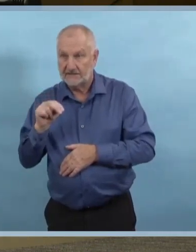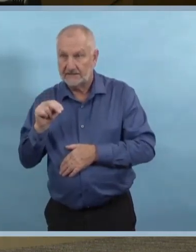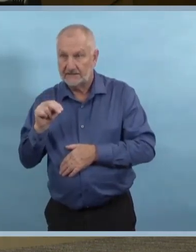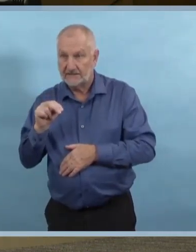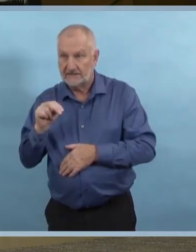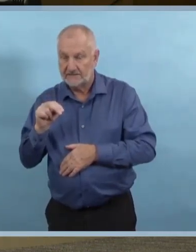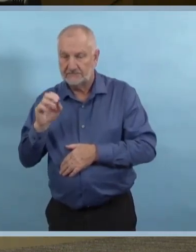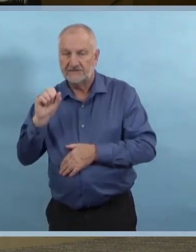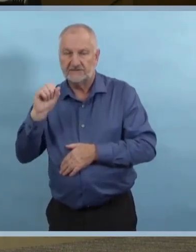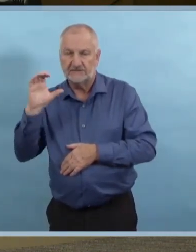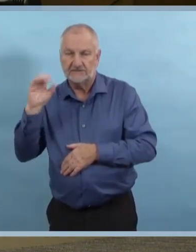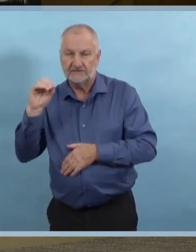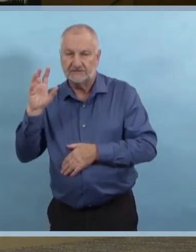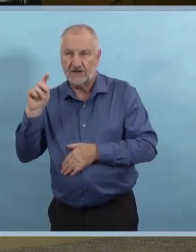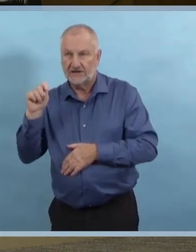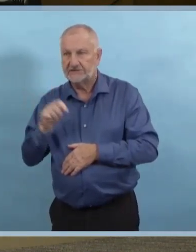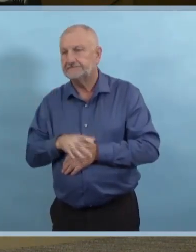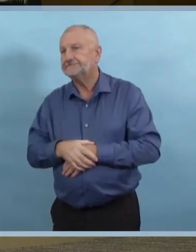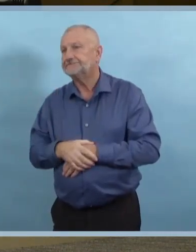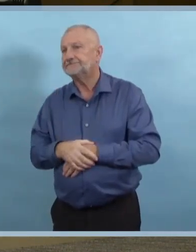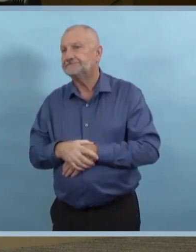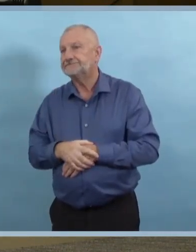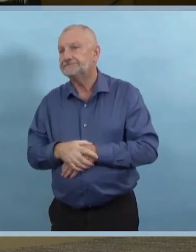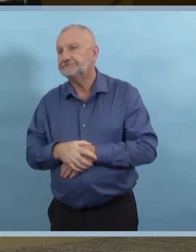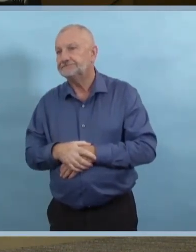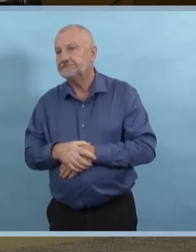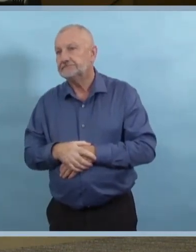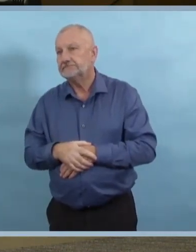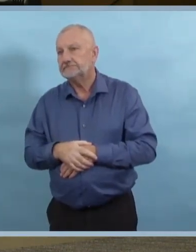Bon après-midi. Première question pour le Dr. Roussin.